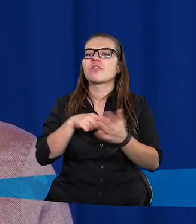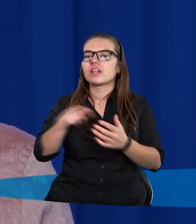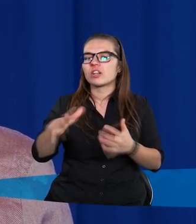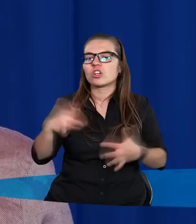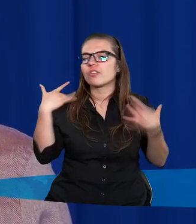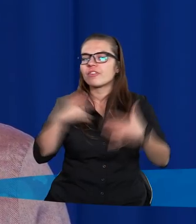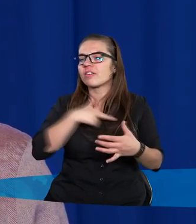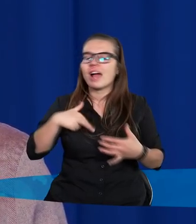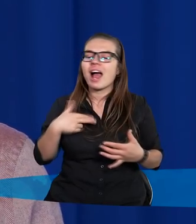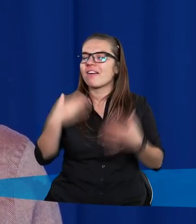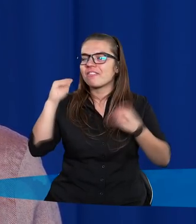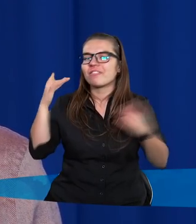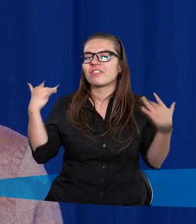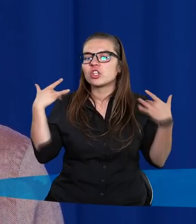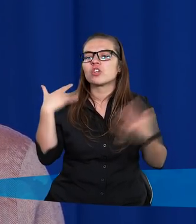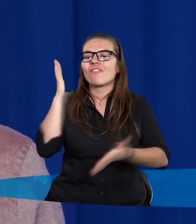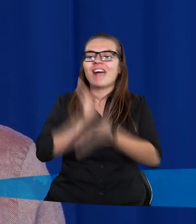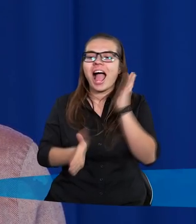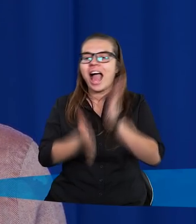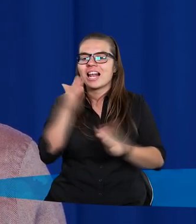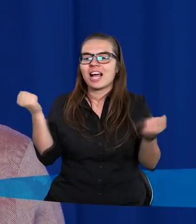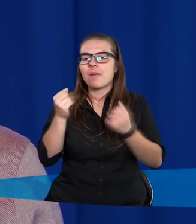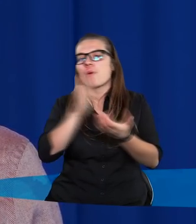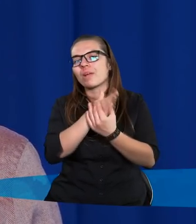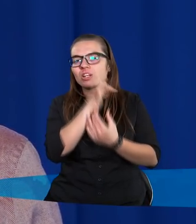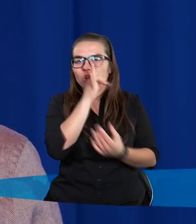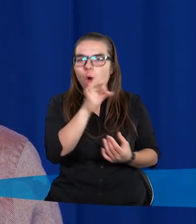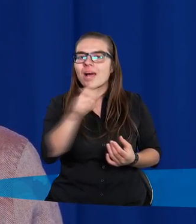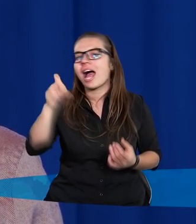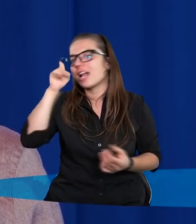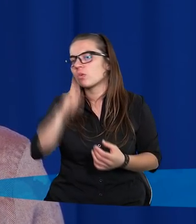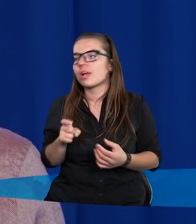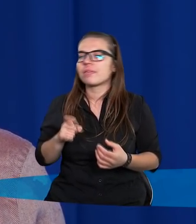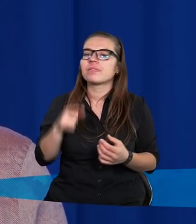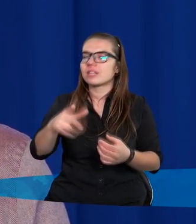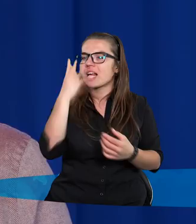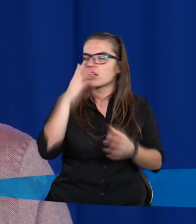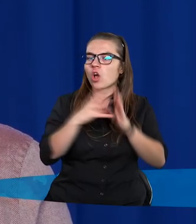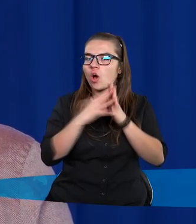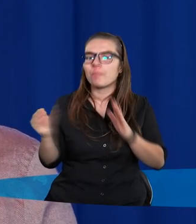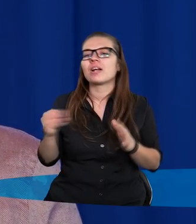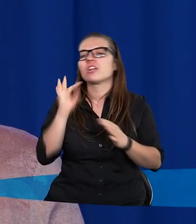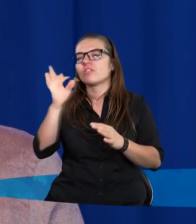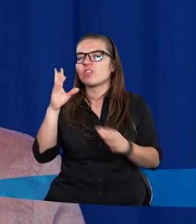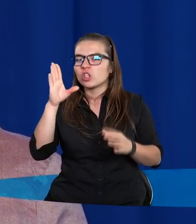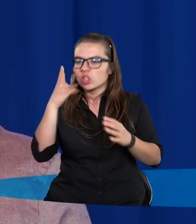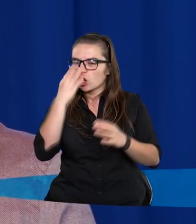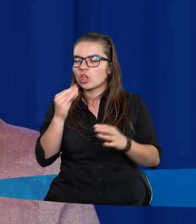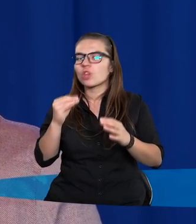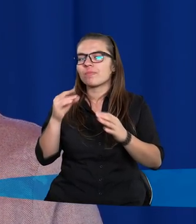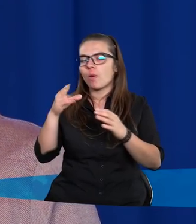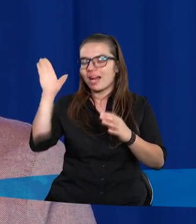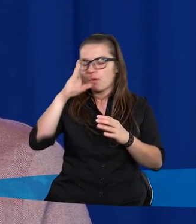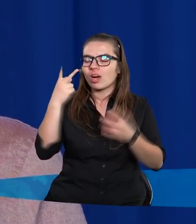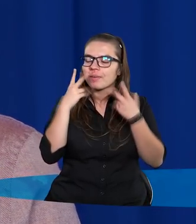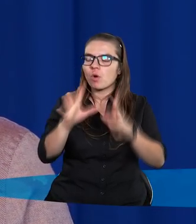czujemy to w naszym życiu wielka walka pomiędzy dobrem i złem. I kiedy ten obraz niezwykłego, dobrego Boga pojawia się